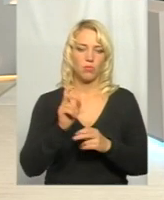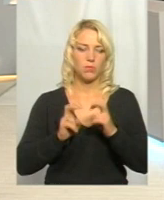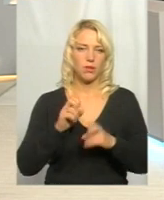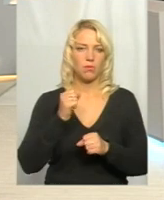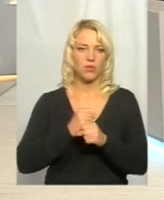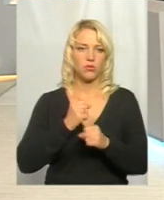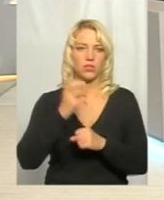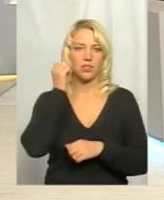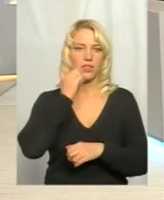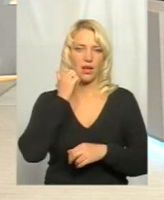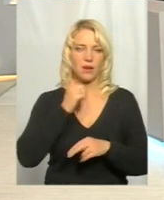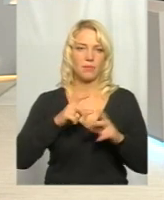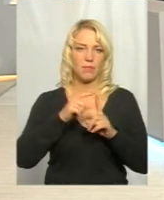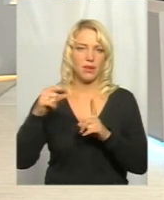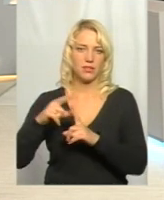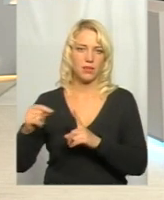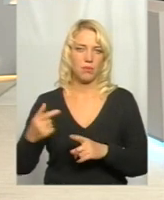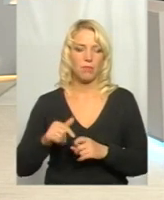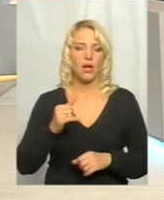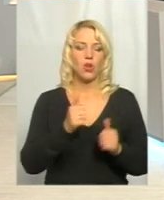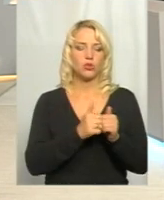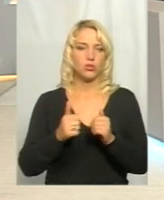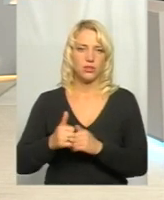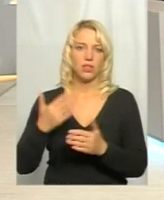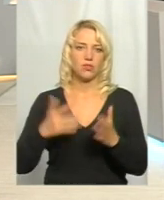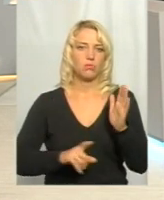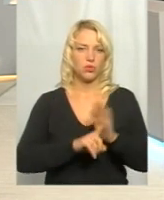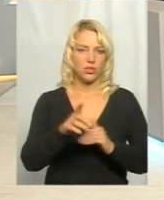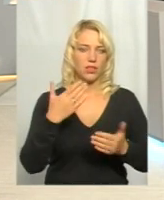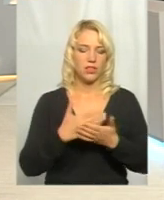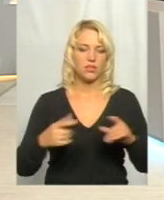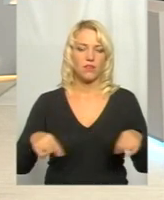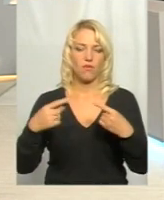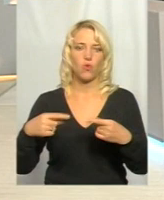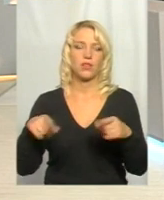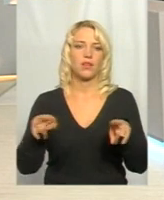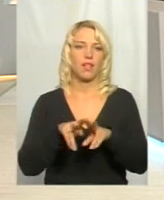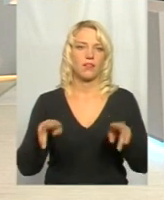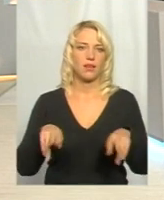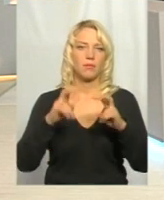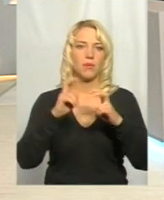за старим принципом? В сусідніх областях роботи також знаю, що розпочалися по створенню цих підприємств,